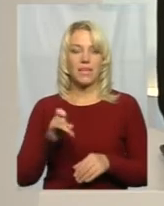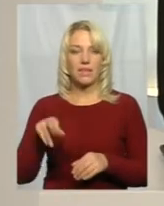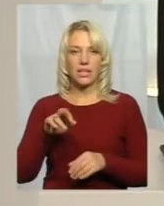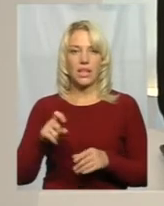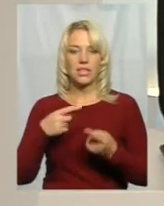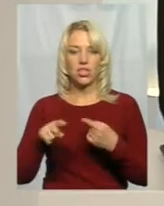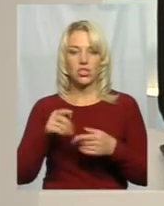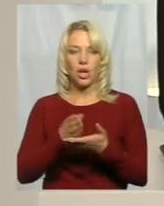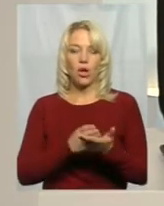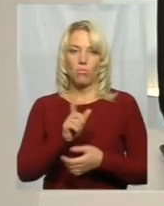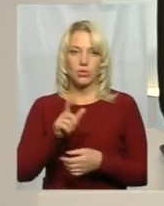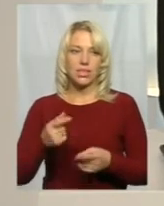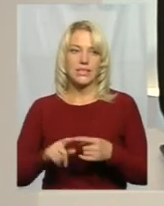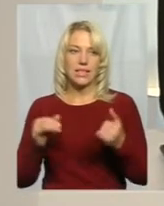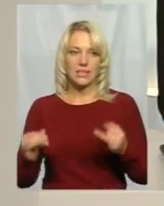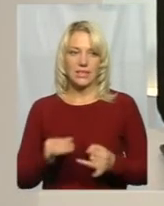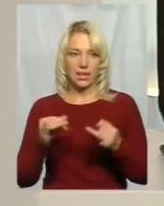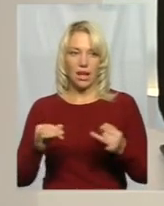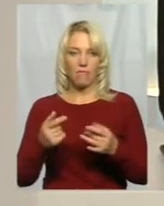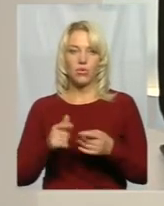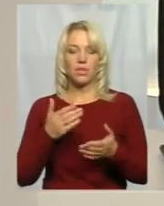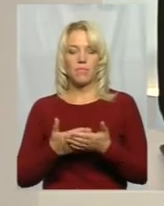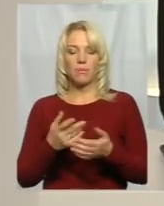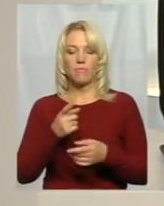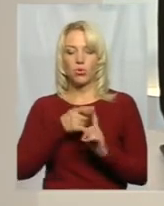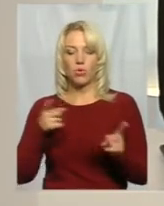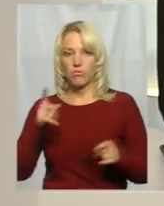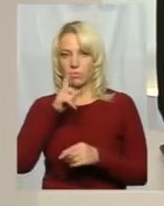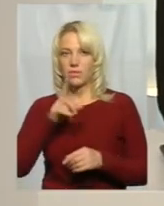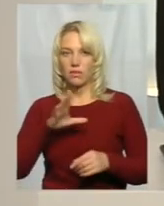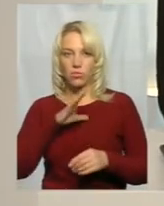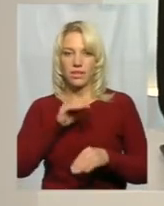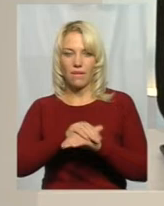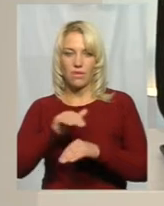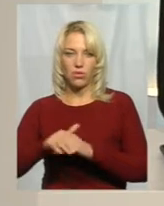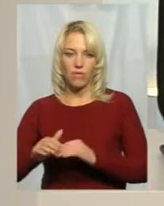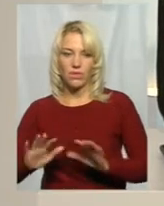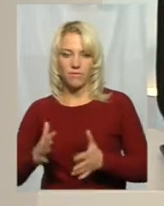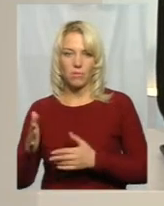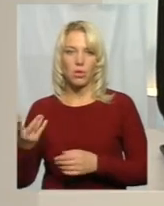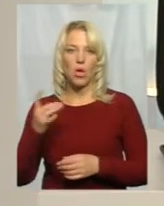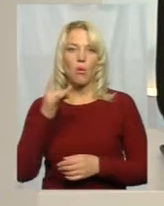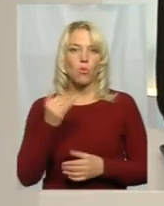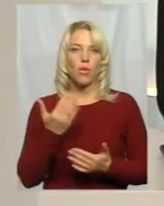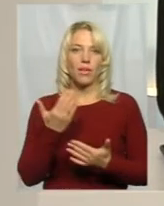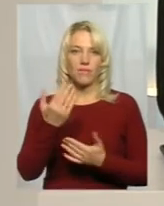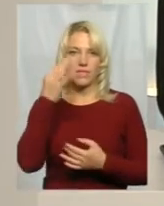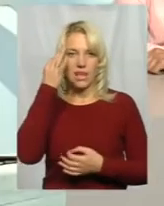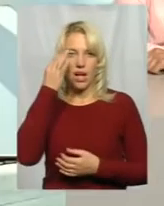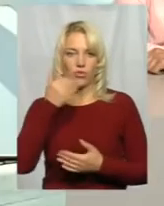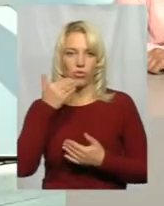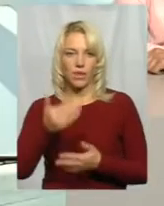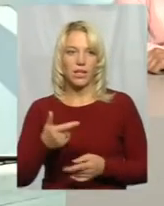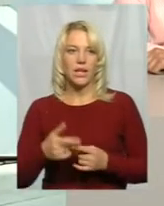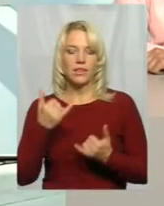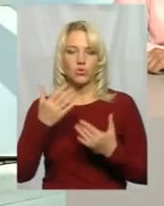посадовців, насправді цікаво. От впродовж цього місяця були вже зафіксовані випадки, про які ви згадуєте? На сьогоднішній день в